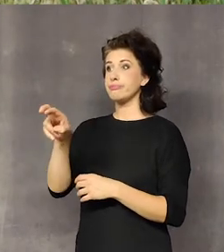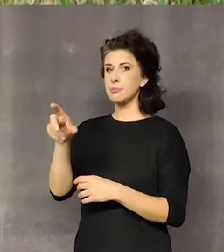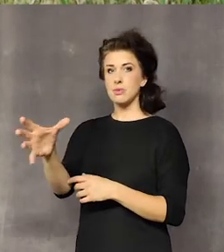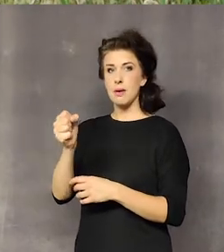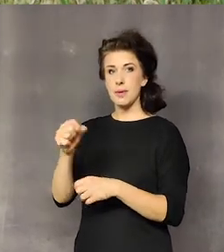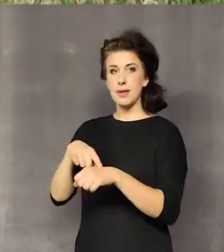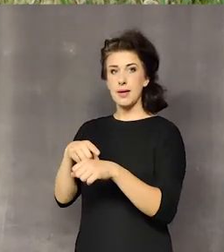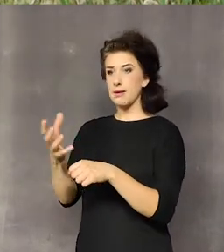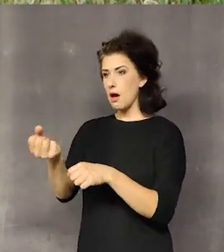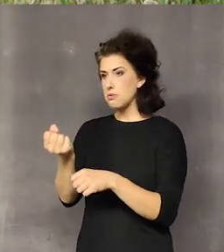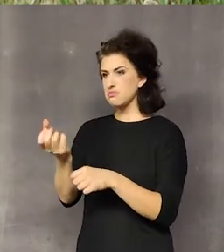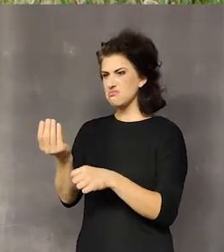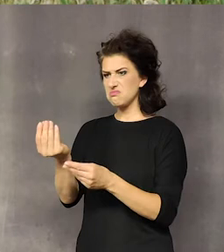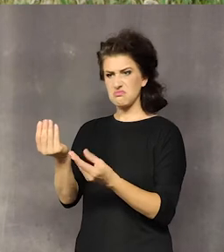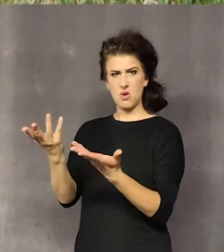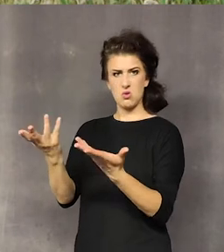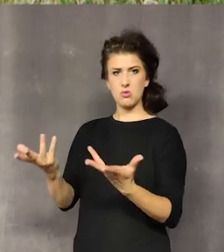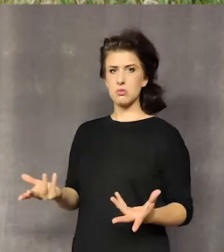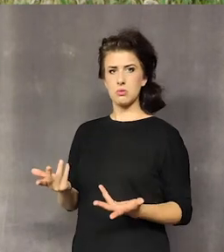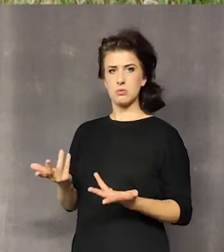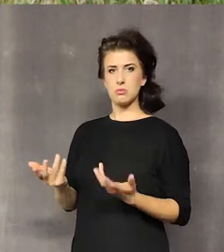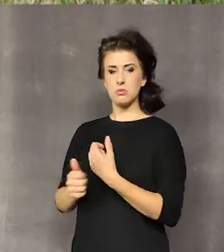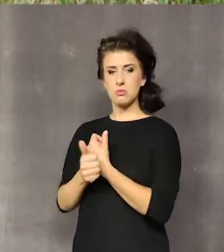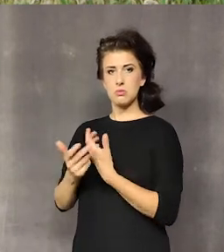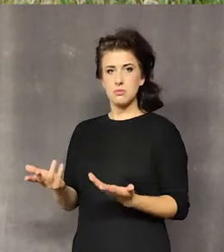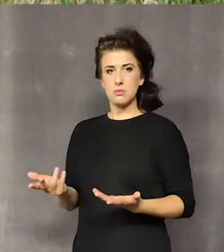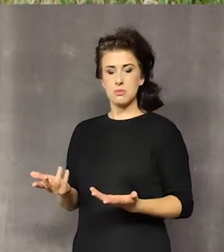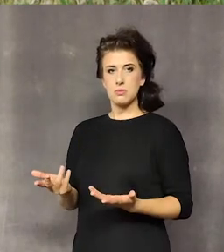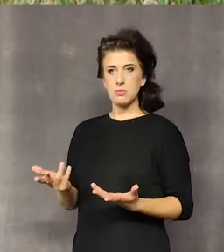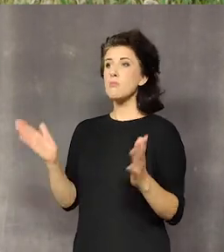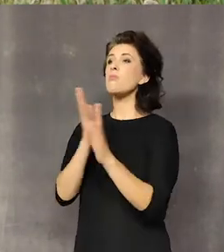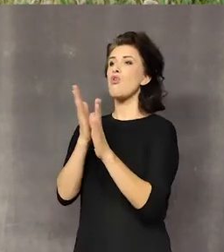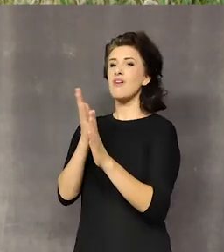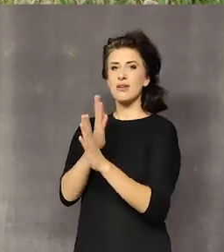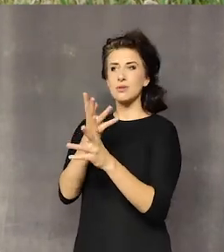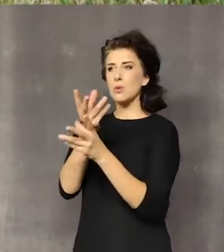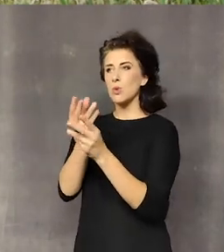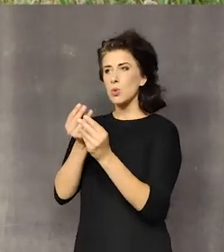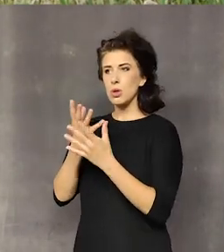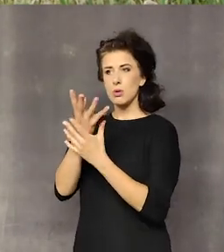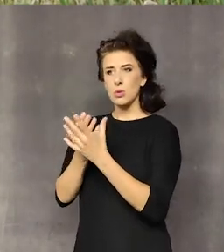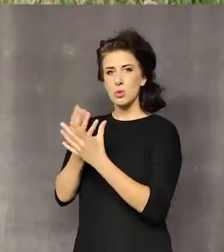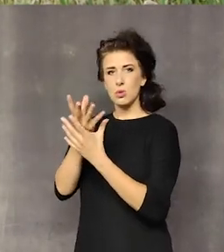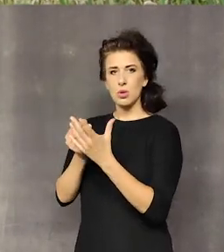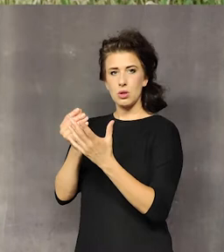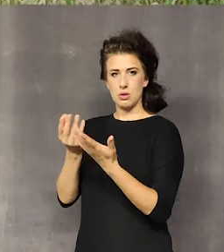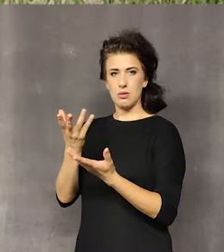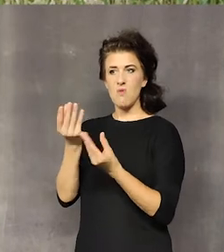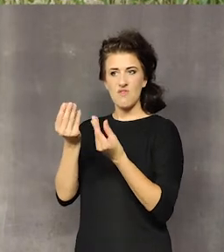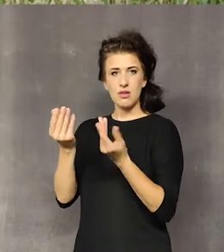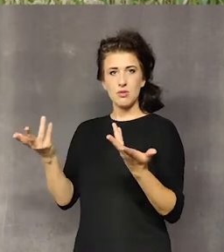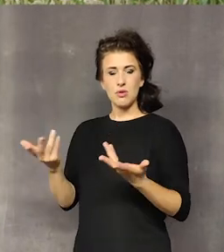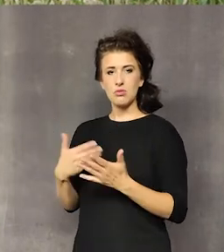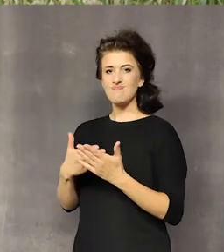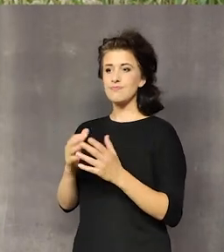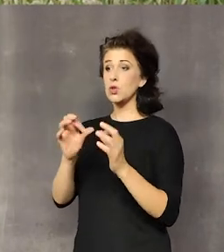weźmiemy w rękę, a rękę mamy mokrą. Z powietrza potrafi chłonąć wilgoć. Takie rośliny zaraz po